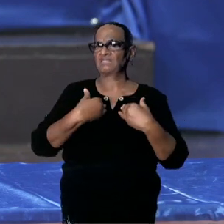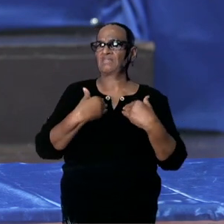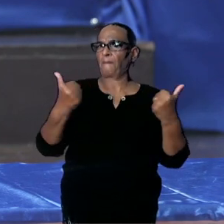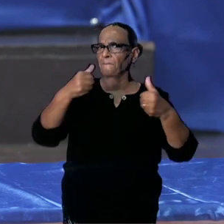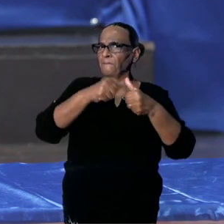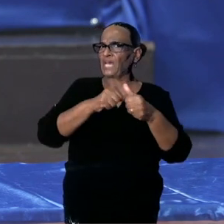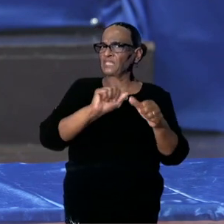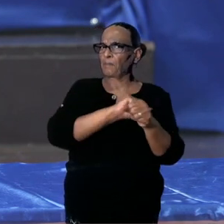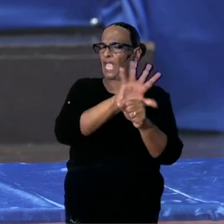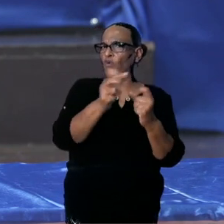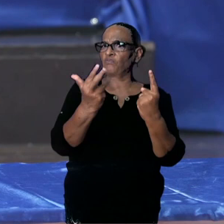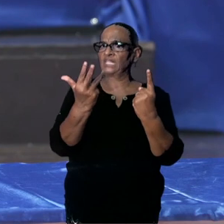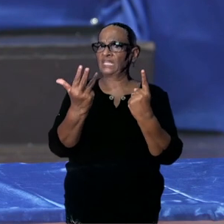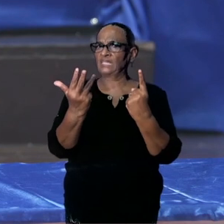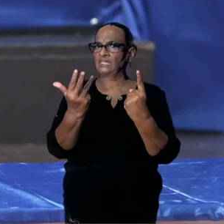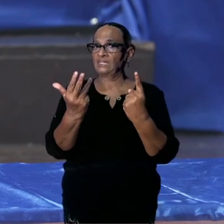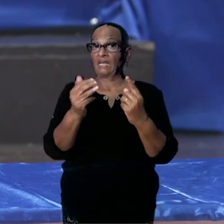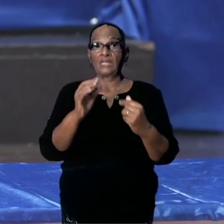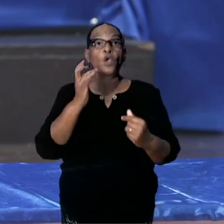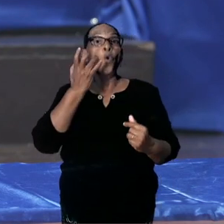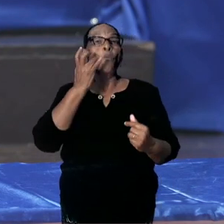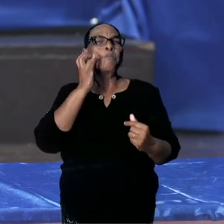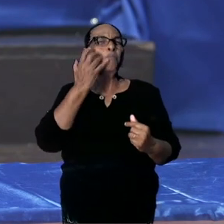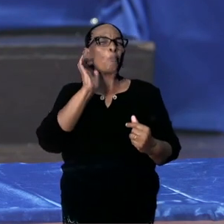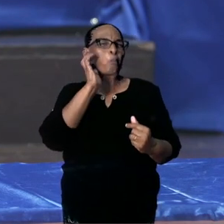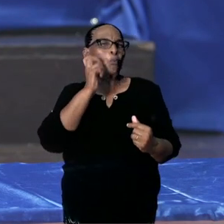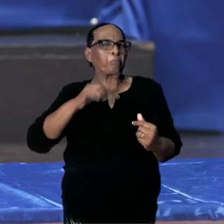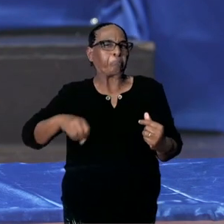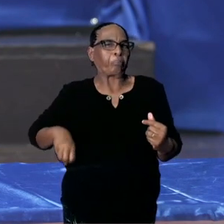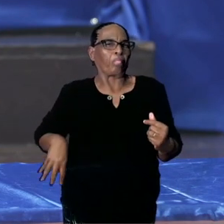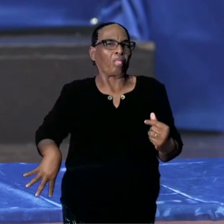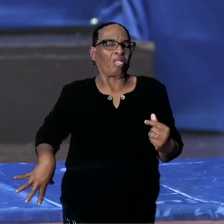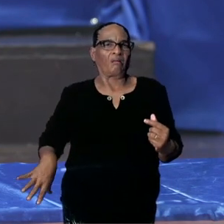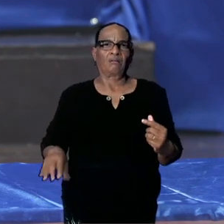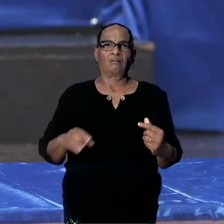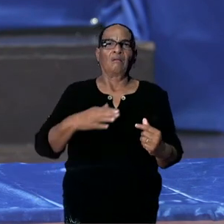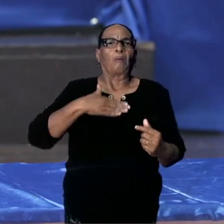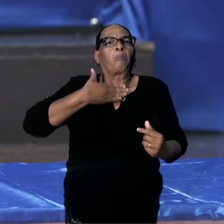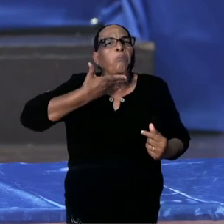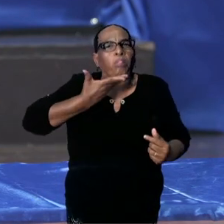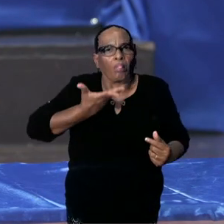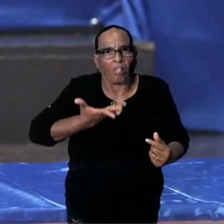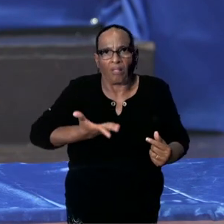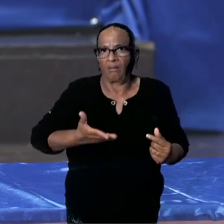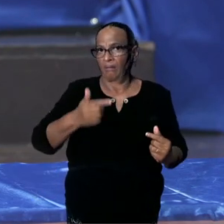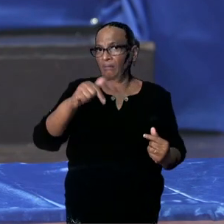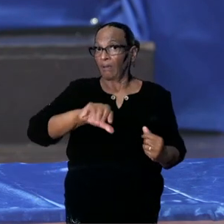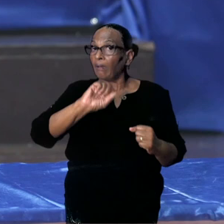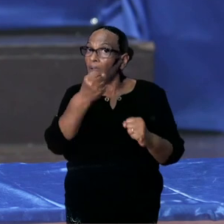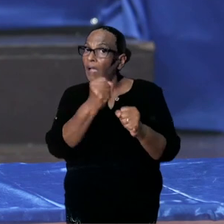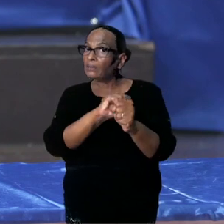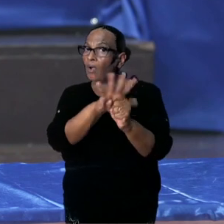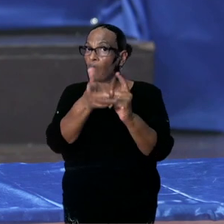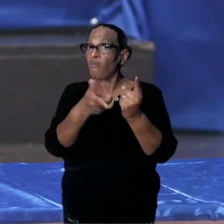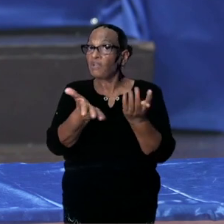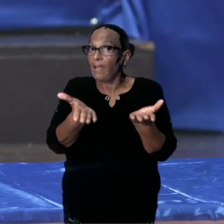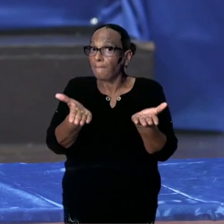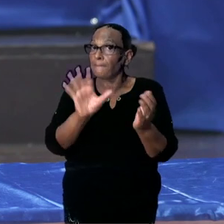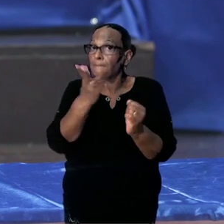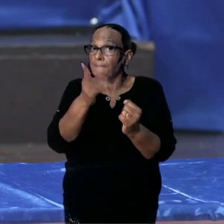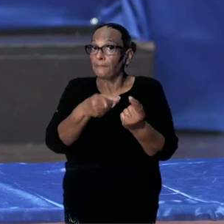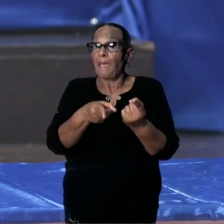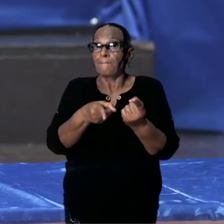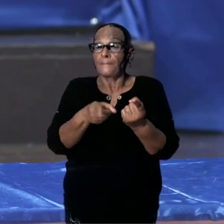-19. Alleen al een diarree of braken kan nu al in deze fase wijzen op covid